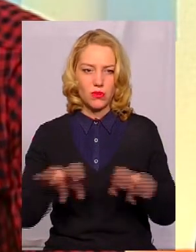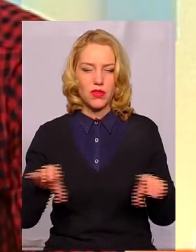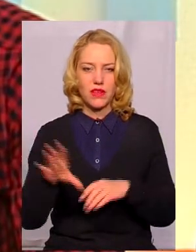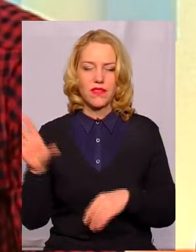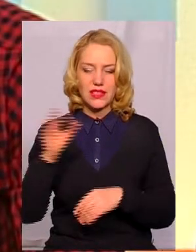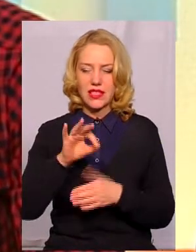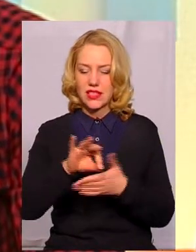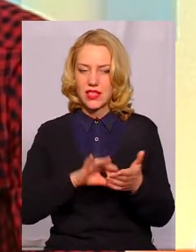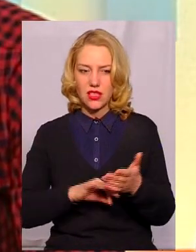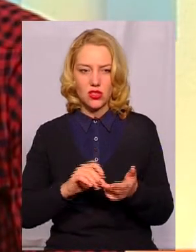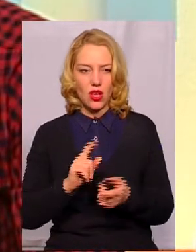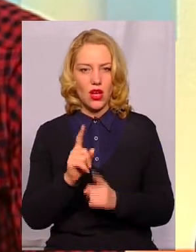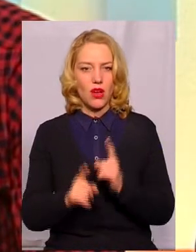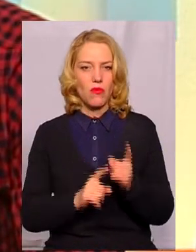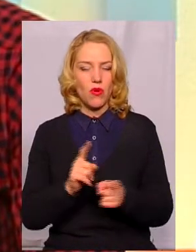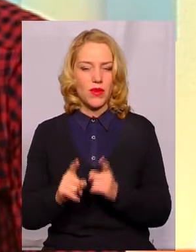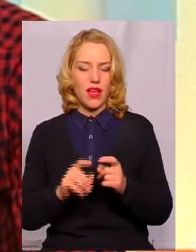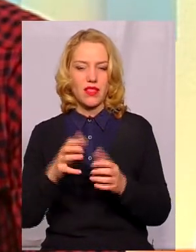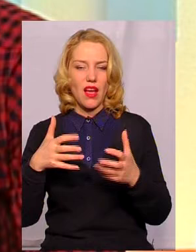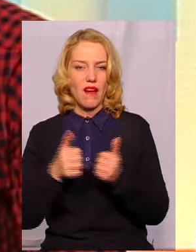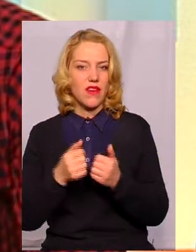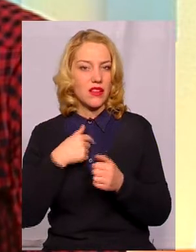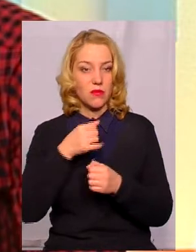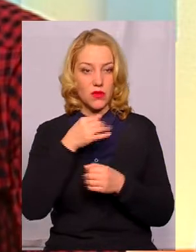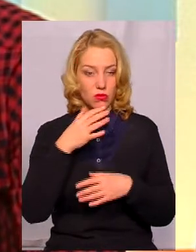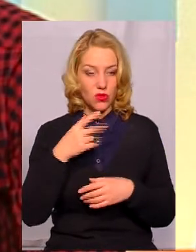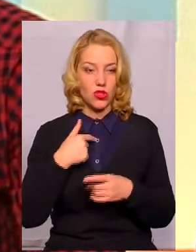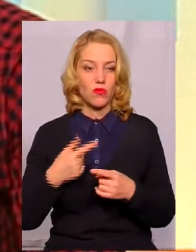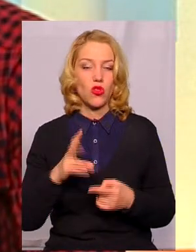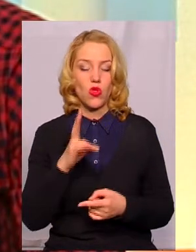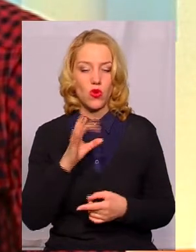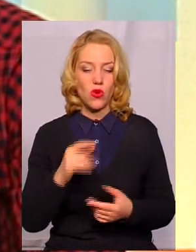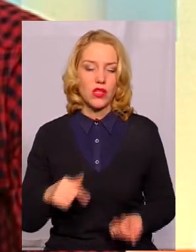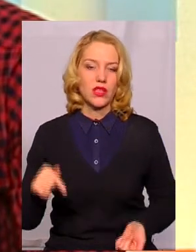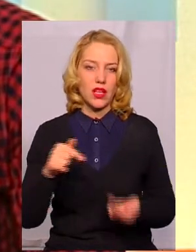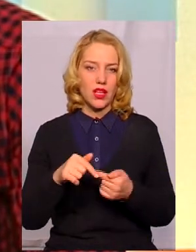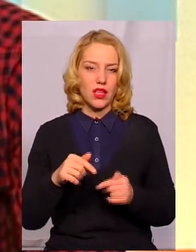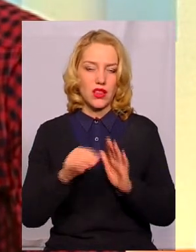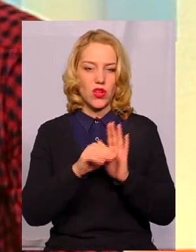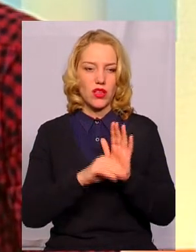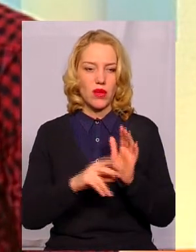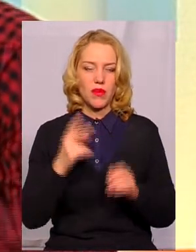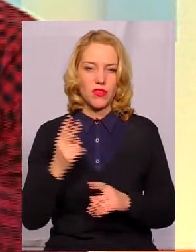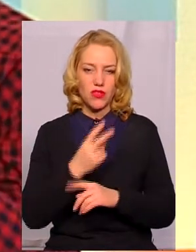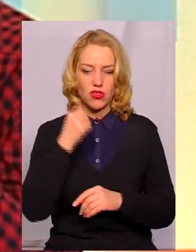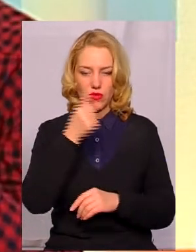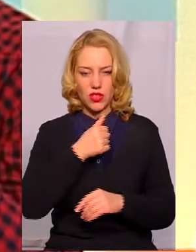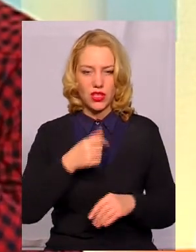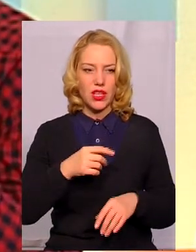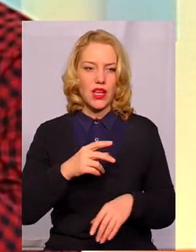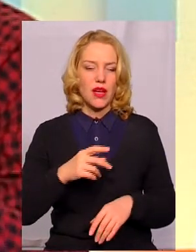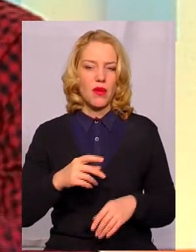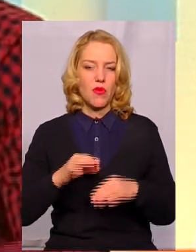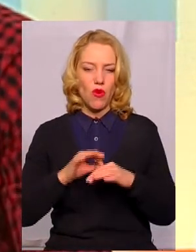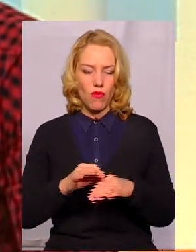поміняти, звичайно, труби аварійні ми не можемо. Ну, до речі, згідно регламентами, двічі на рік проводимо обов'язкову загальну міську